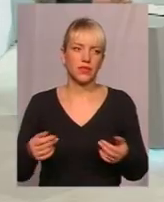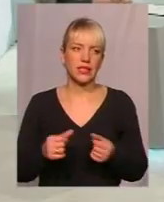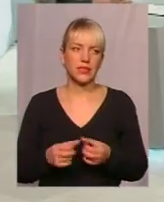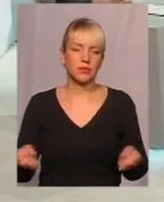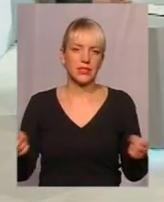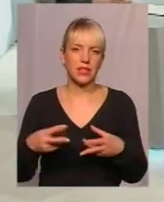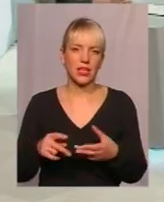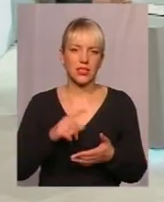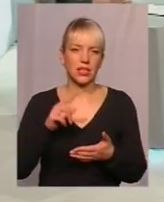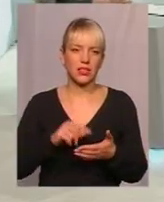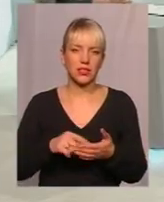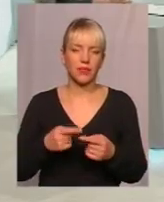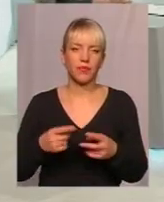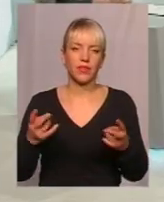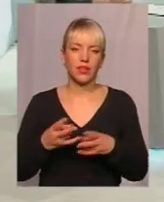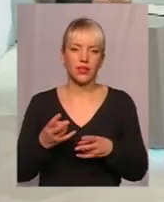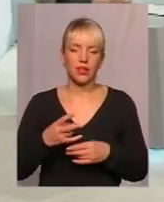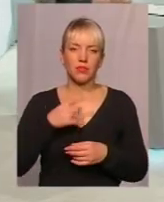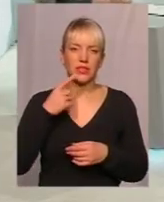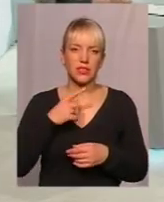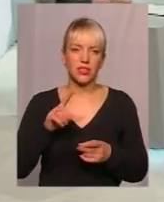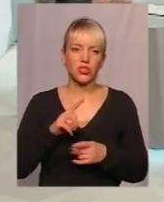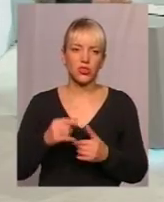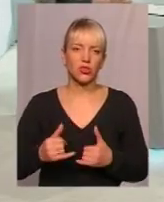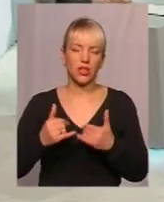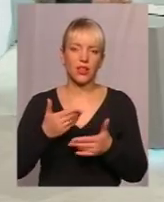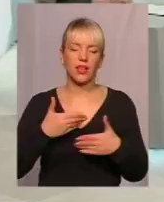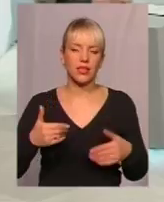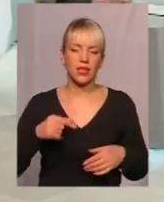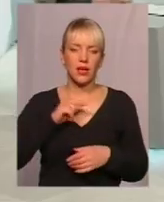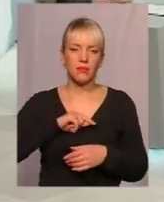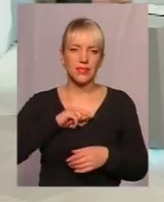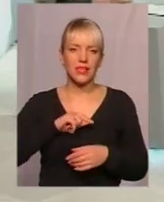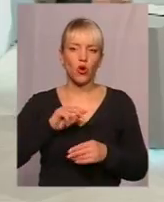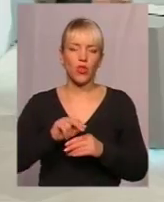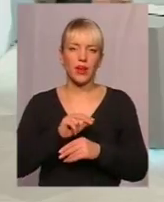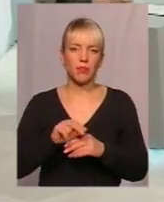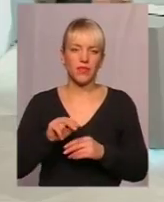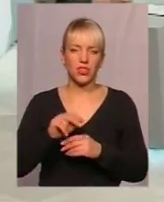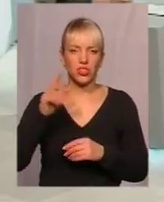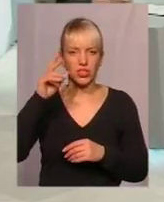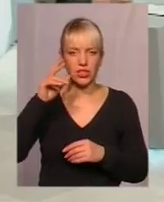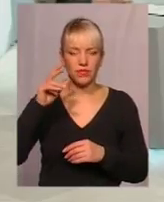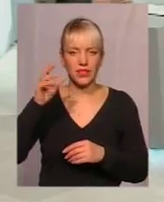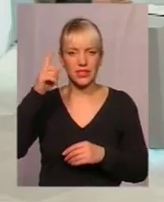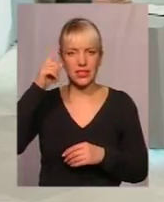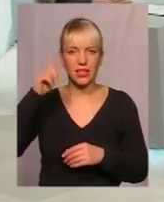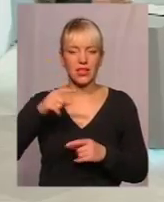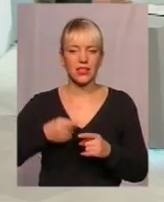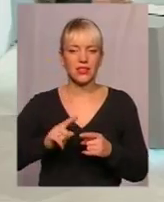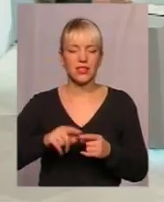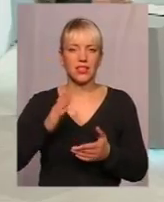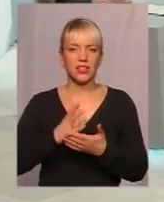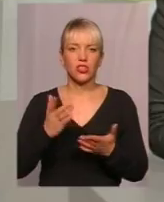Напевно, що треба все ж таки зазначити, що для нас психотерапевтичні знання це взагалі є все